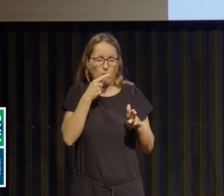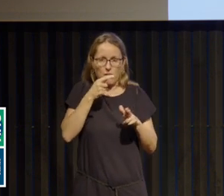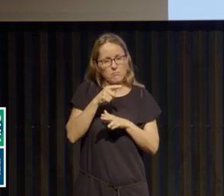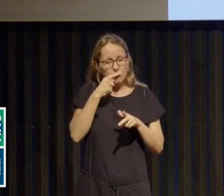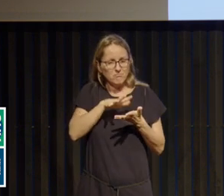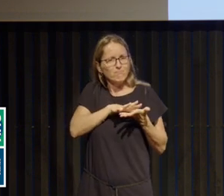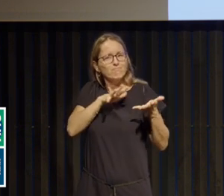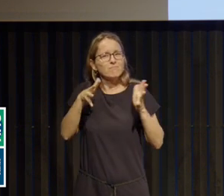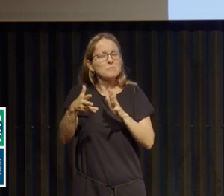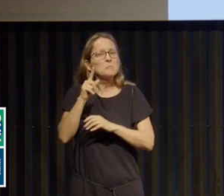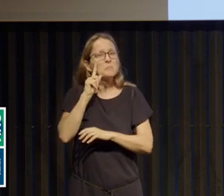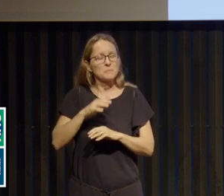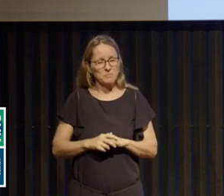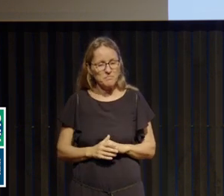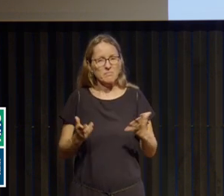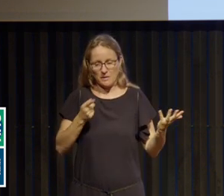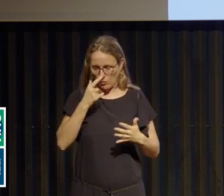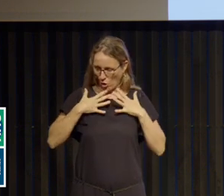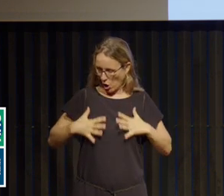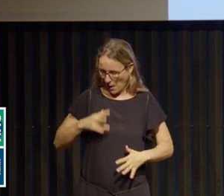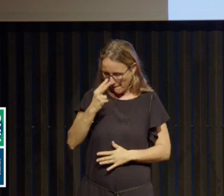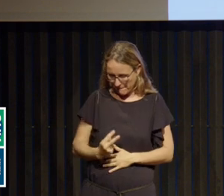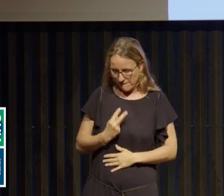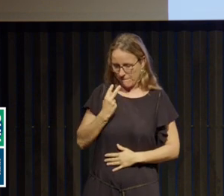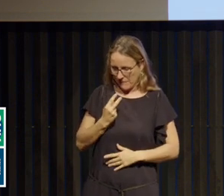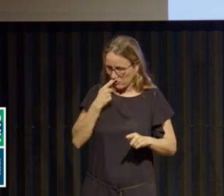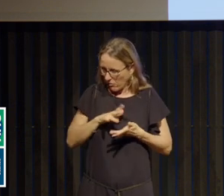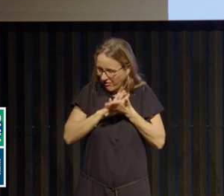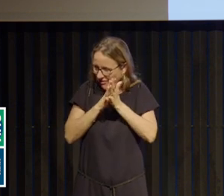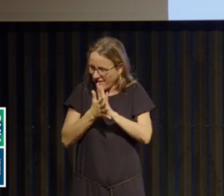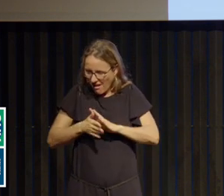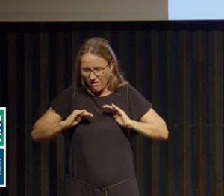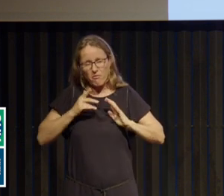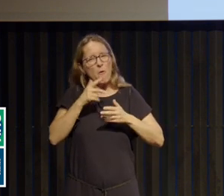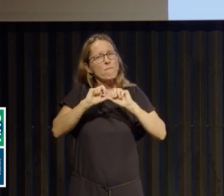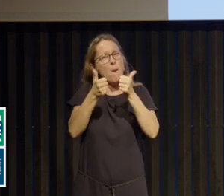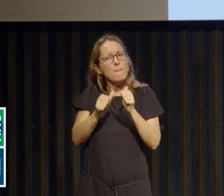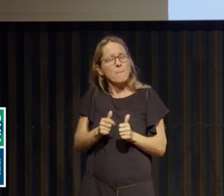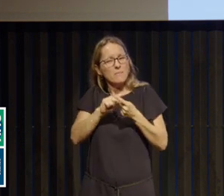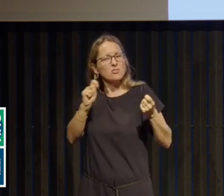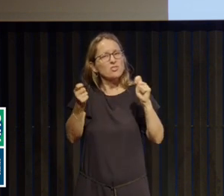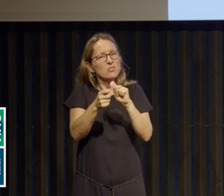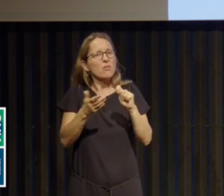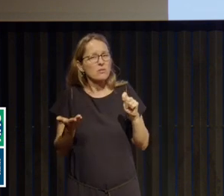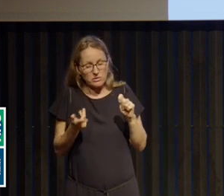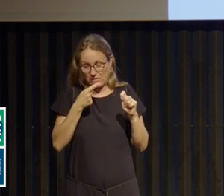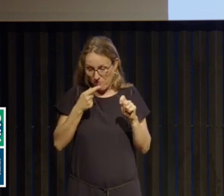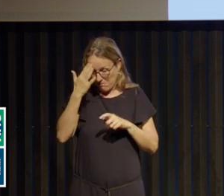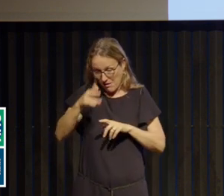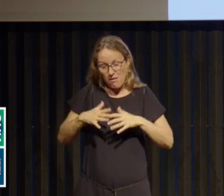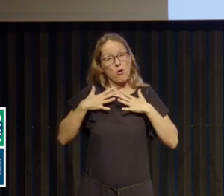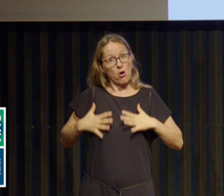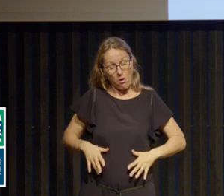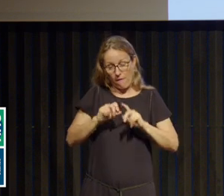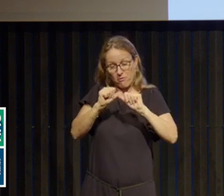D'abord, parce qu'elle ne se reconnaît plus dans le corps, dans un corps qui se sexualise avec tout ce que ça va impliquer de remaniements relationnels autour